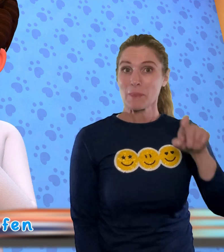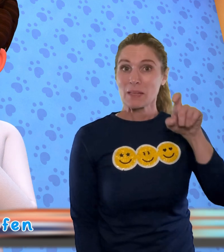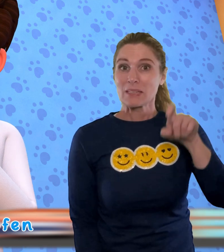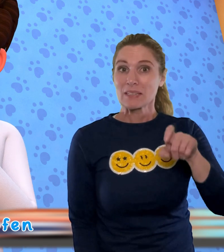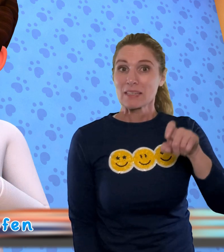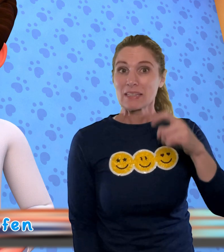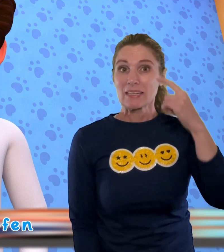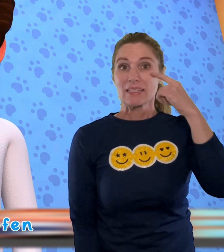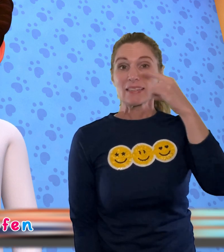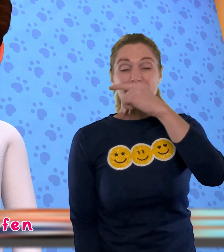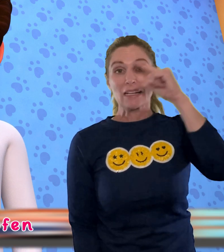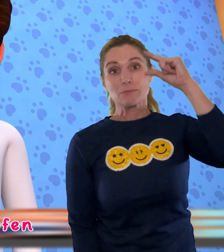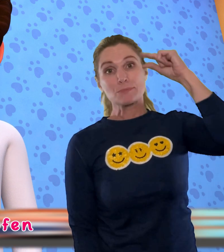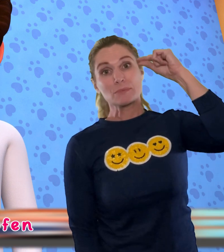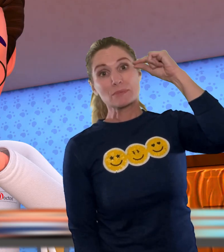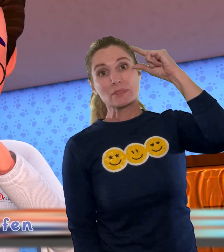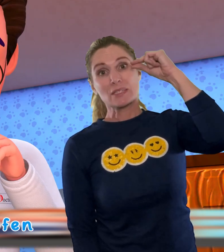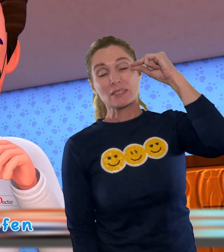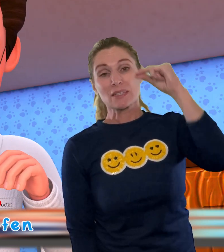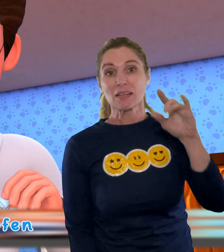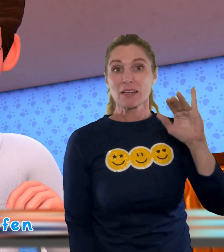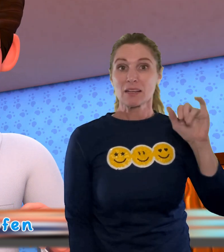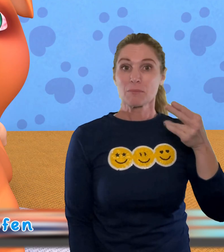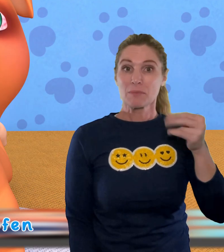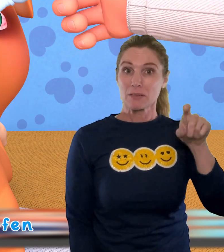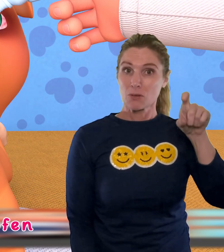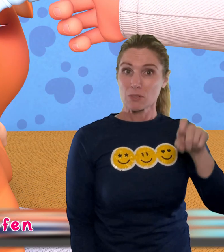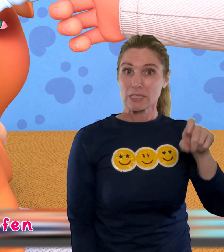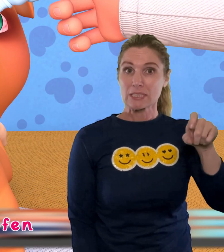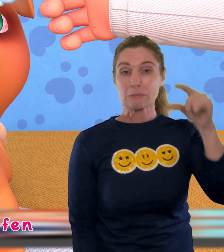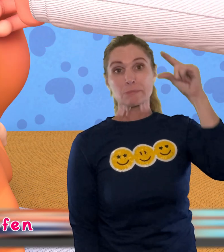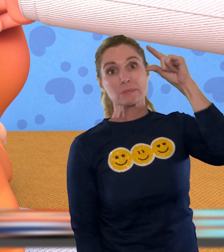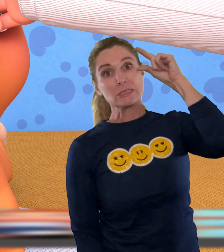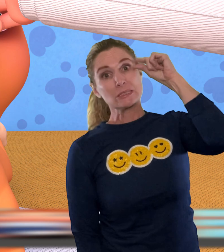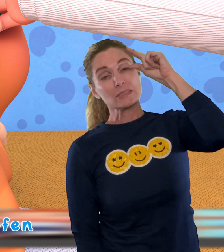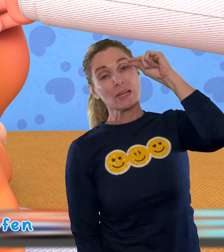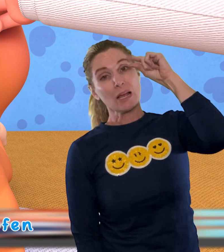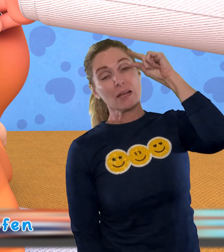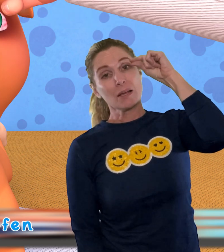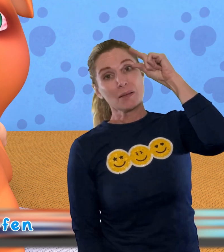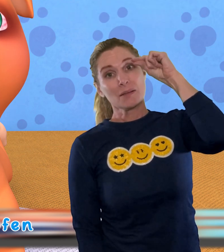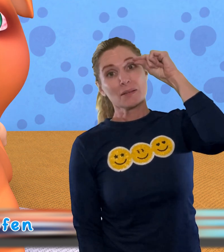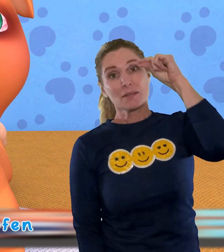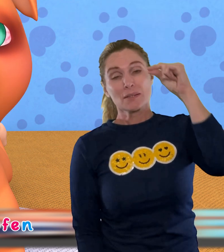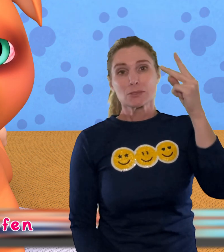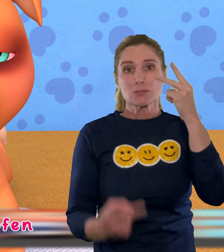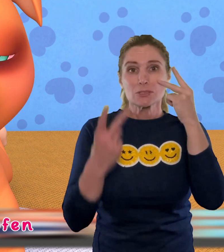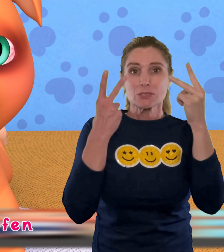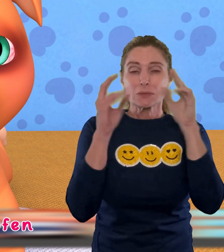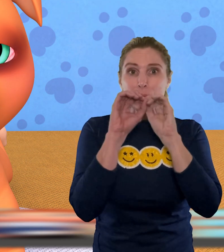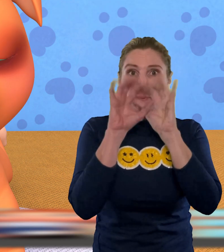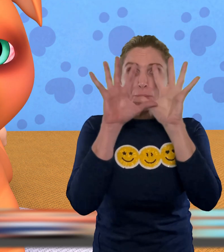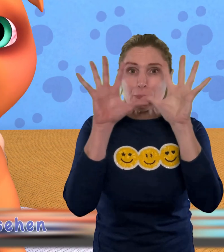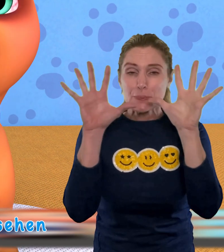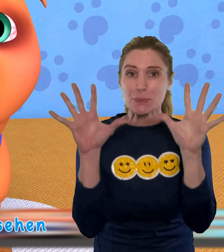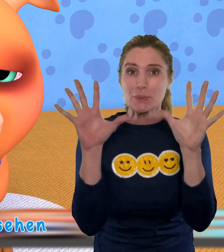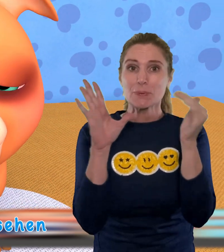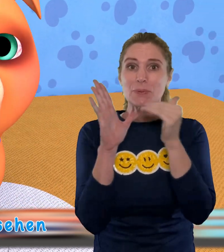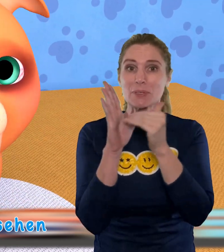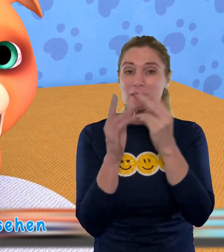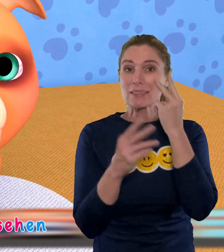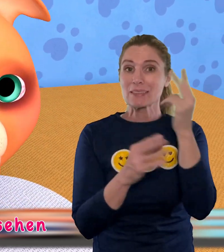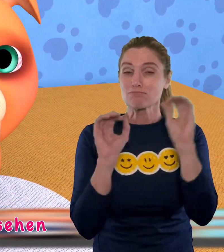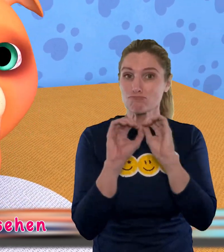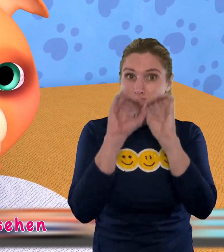Bingo braucht Augentropfen Bingo braucht Augentropfen Bingo braucht Augentropfen Um ordentlich